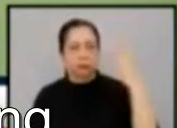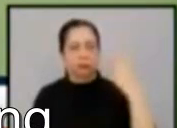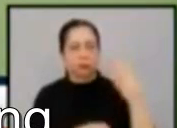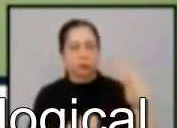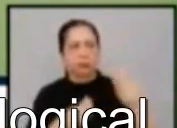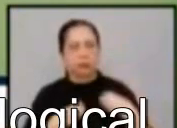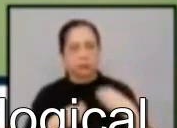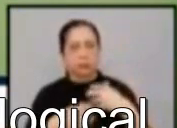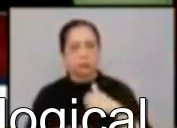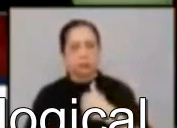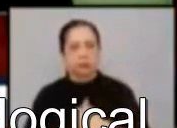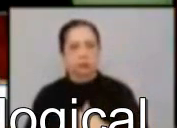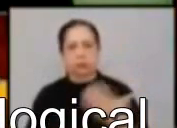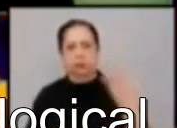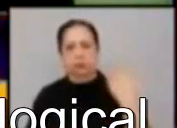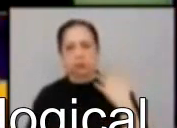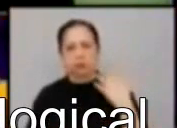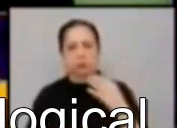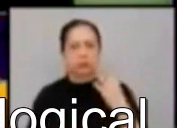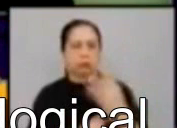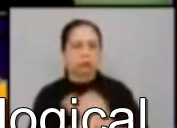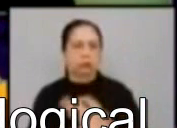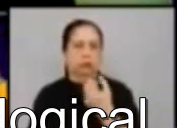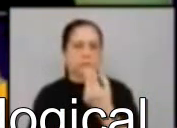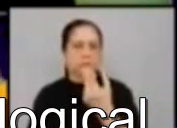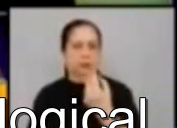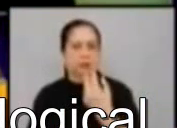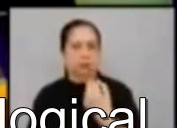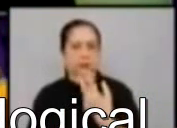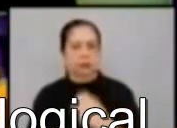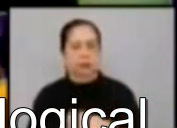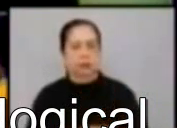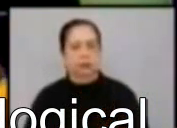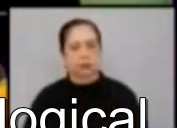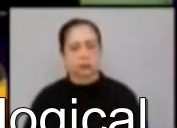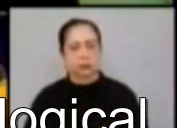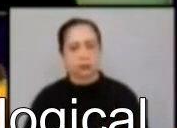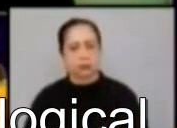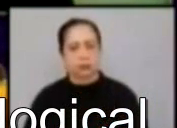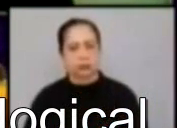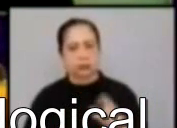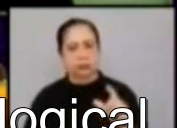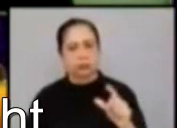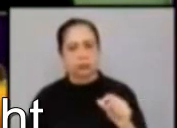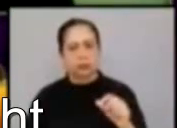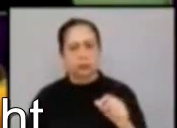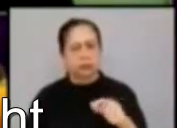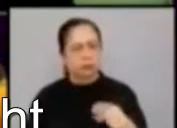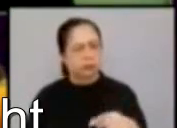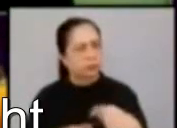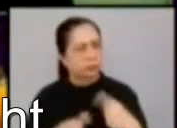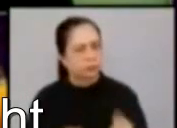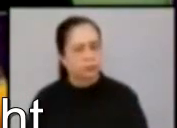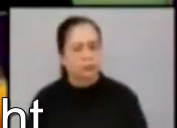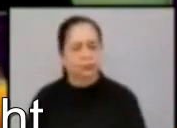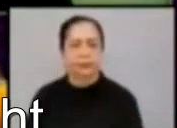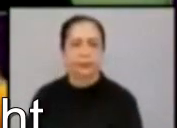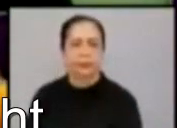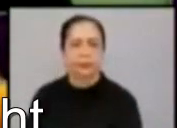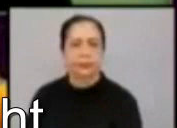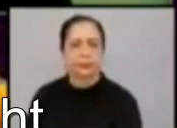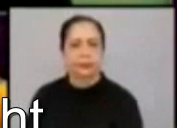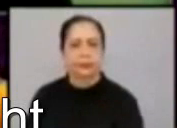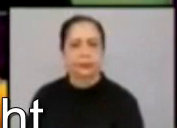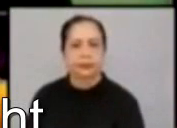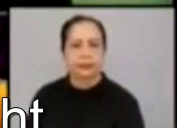Antonio Tobias. No, retired na po siya. Noong pong February 13, 2015. And since